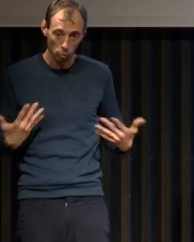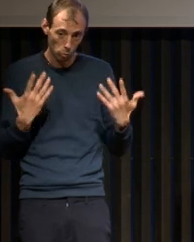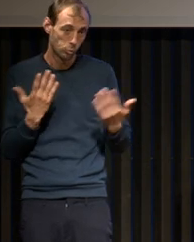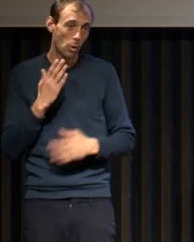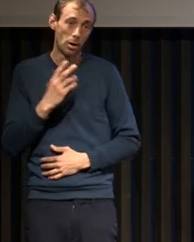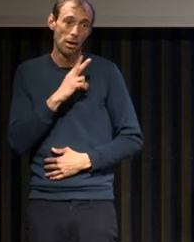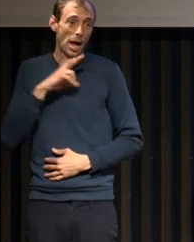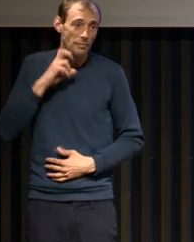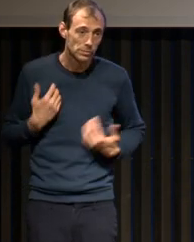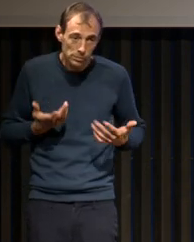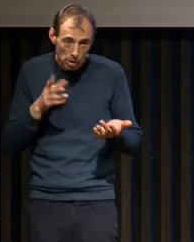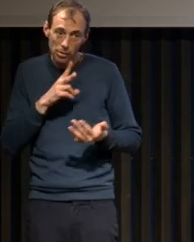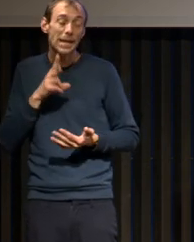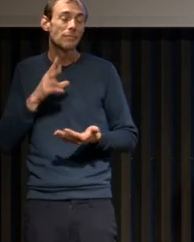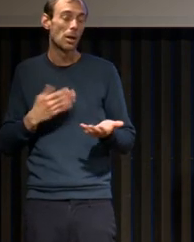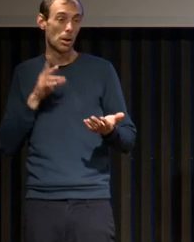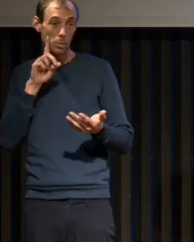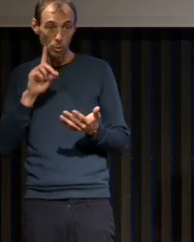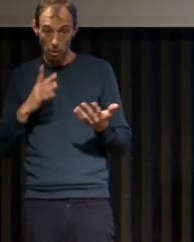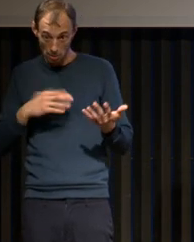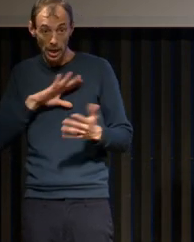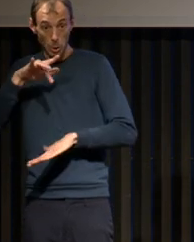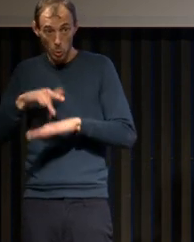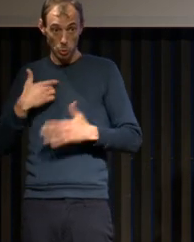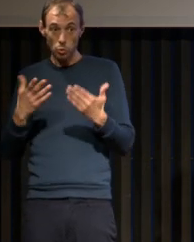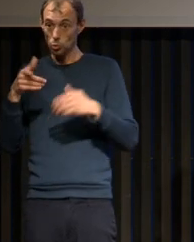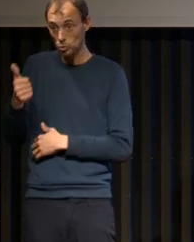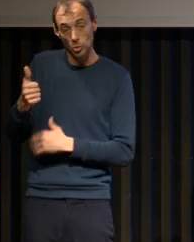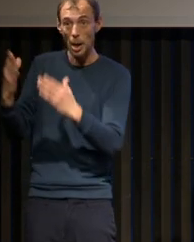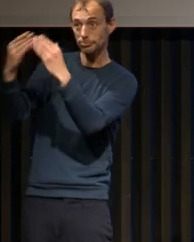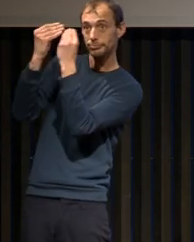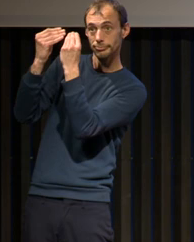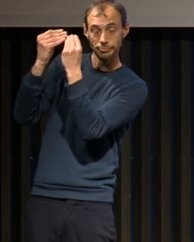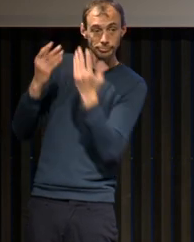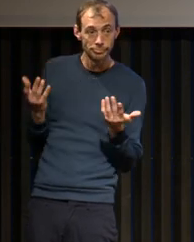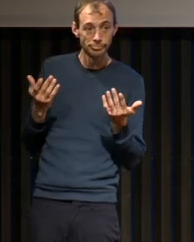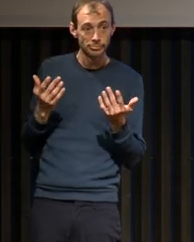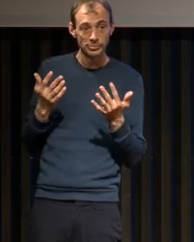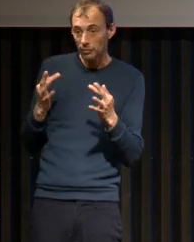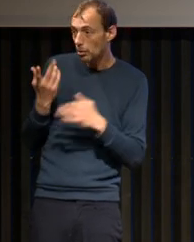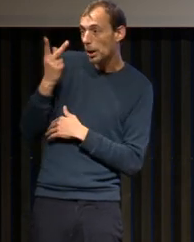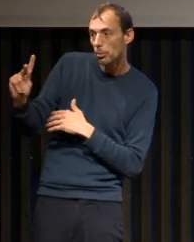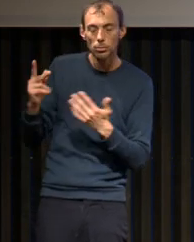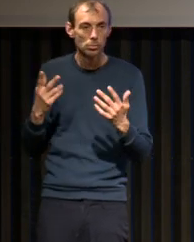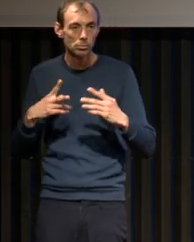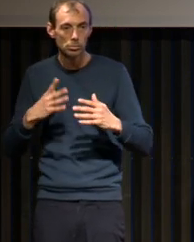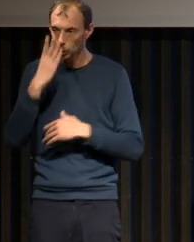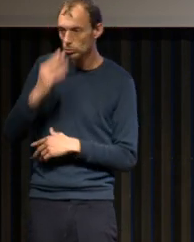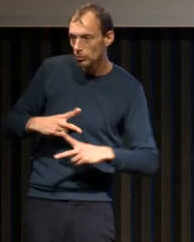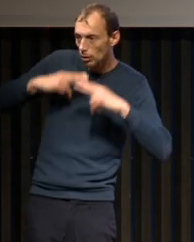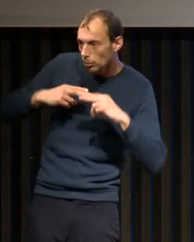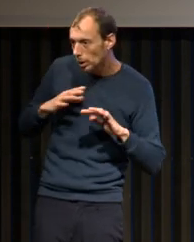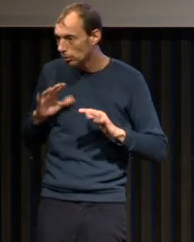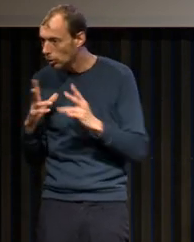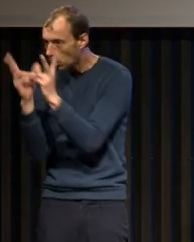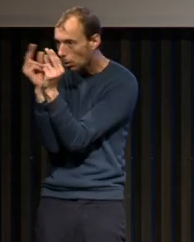sont allés se former chez Guillaumineau pour ramener sa conception de la médecine du sommeil et notamment du syndrome d'apnée obstructive du